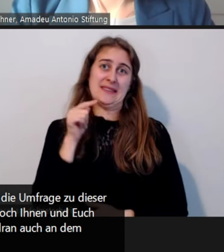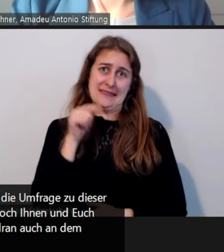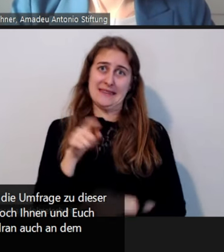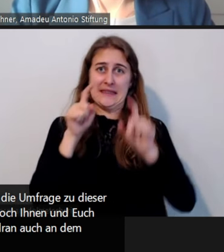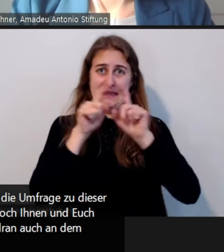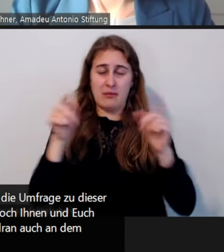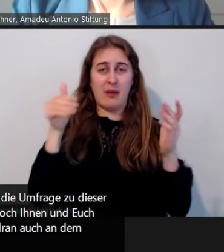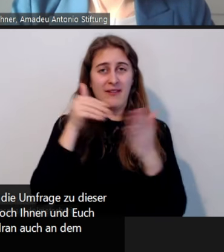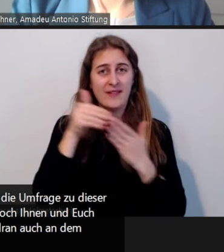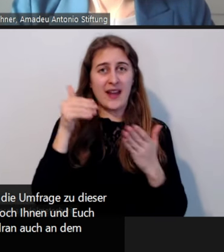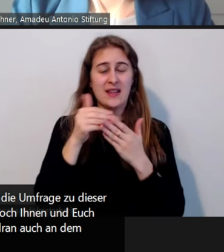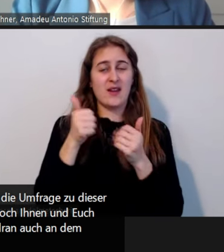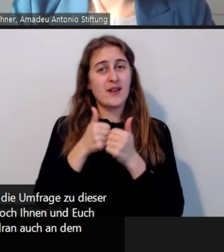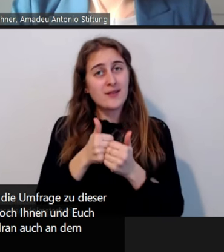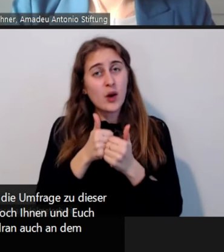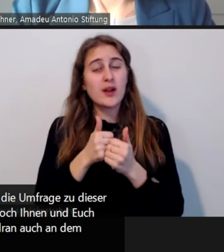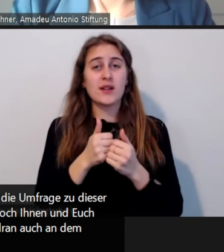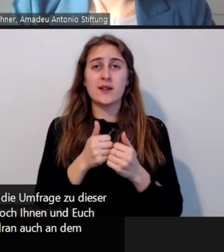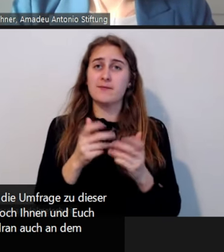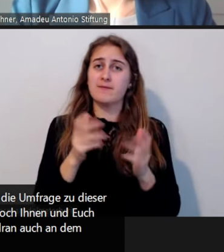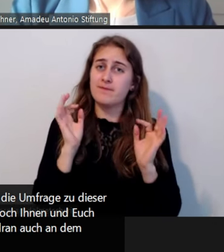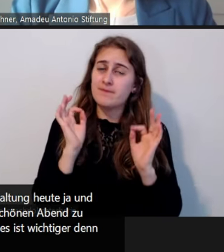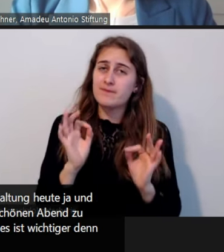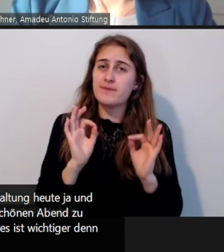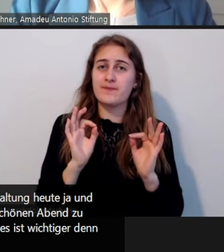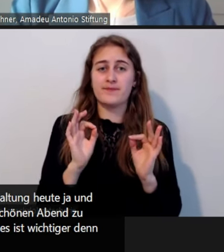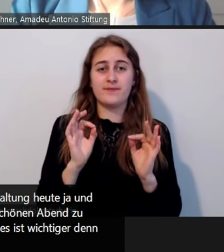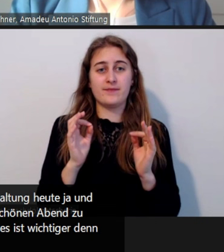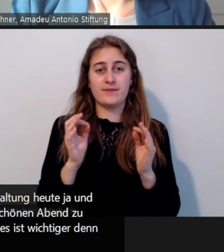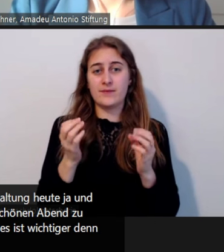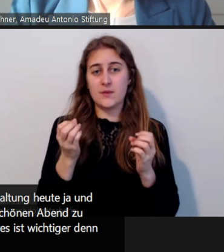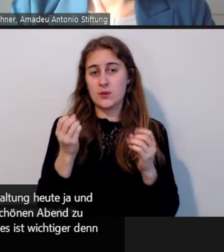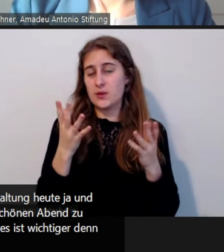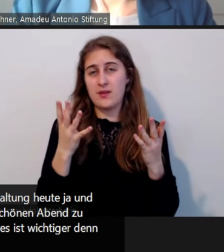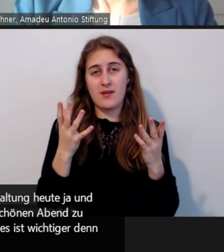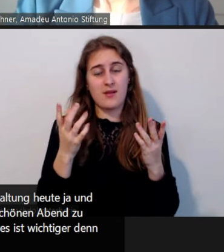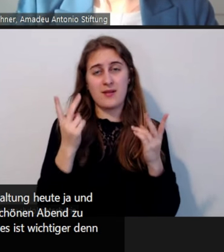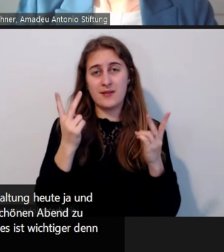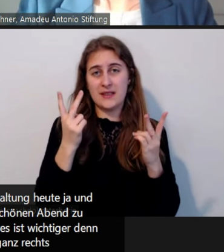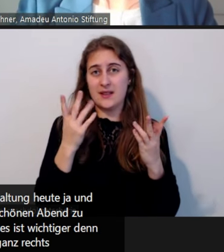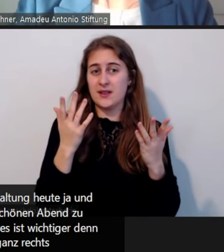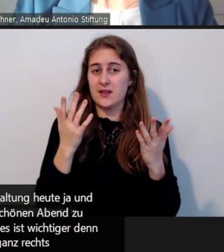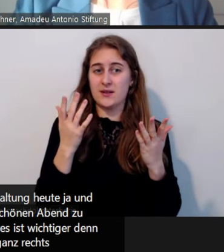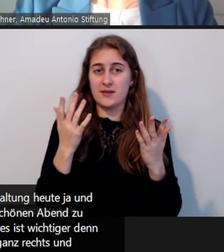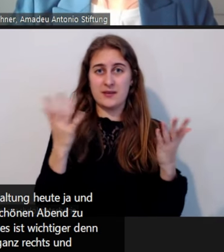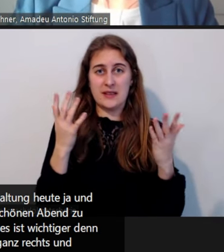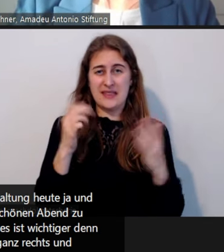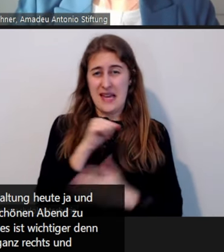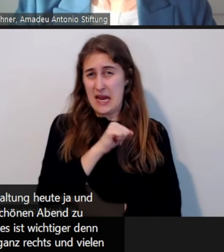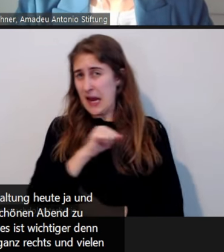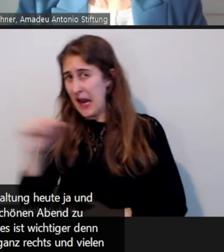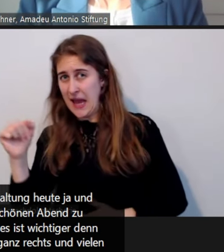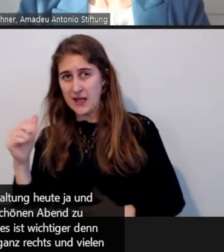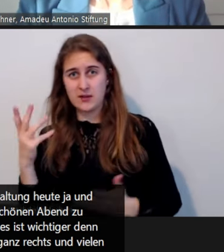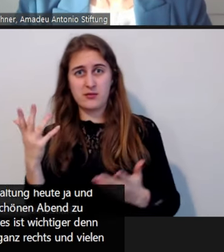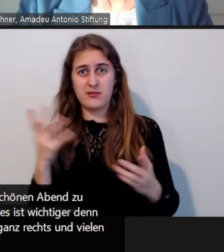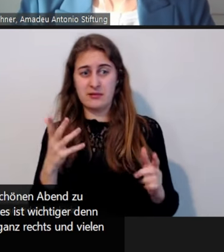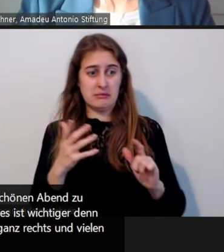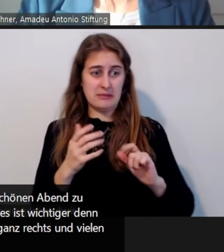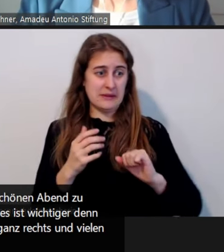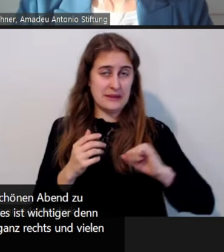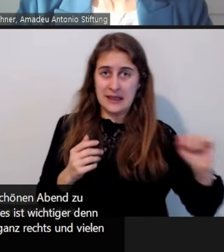denn je, Antifeminismus als Brückenideologie zwischen ganz rechts und vielen gesellschaftlichen,